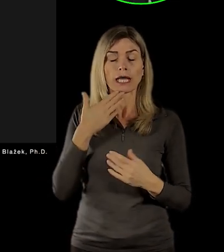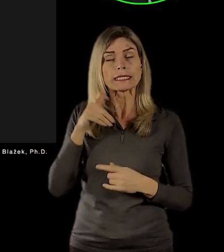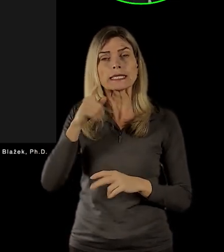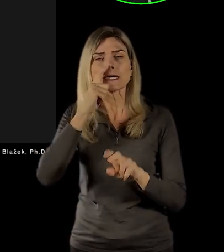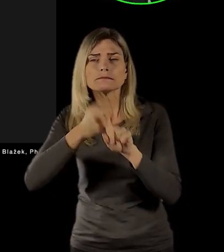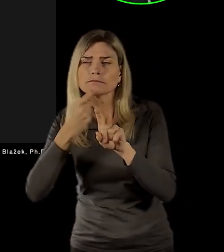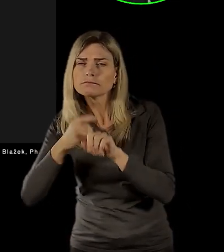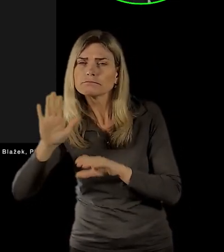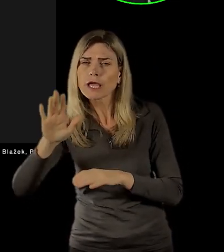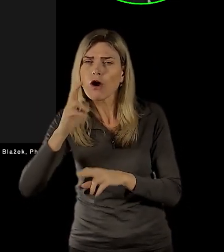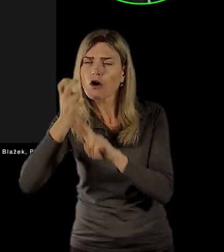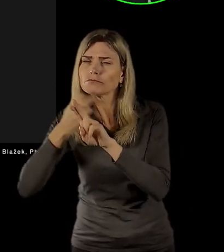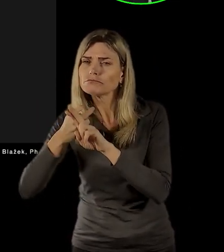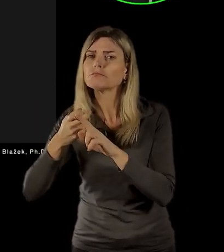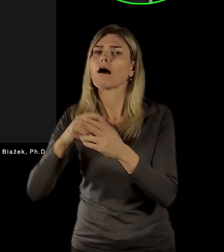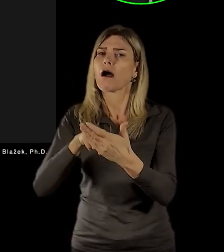jakým způsobem přistupovat